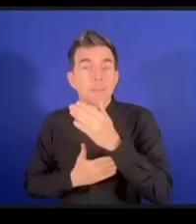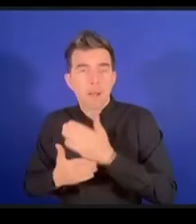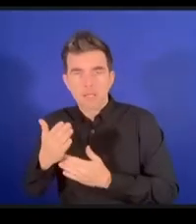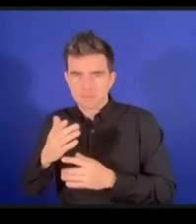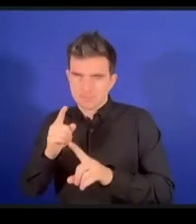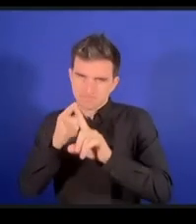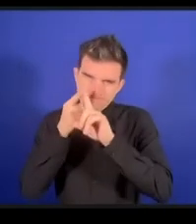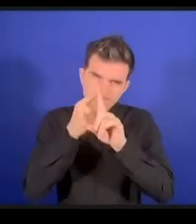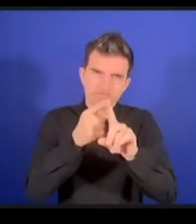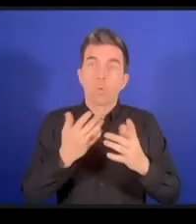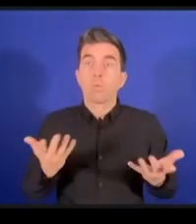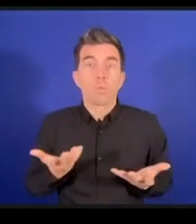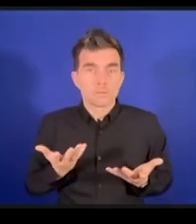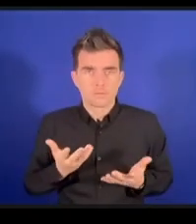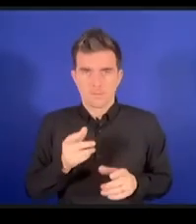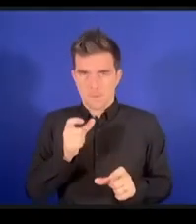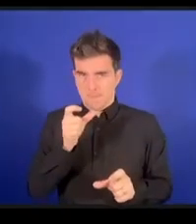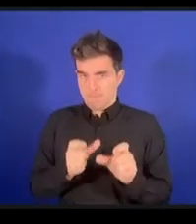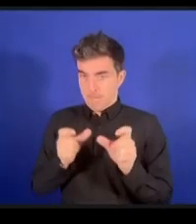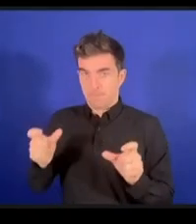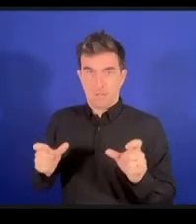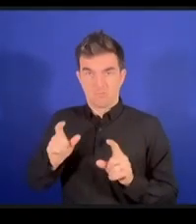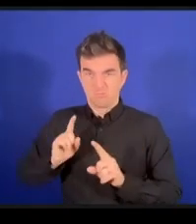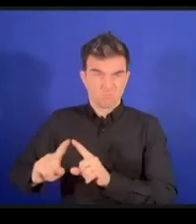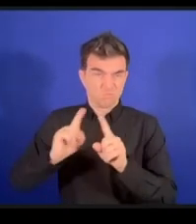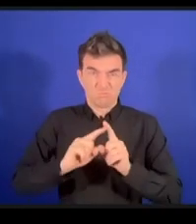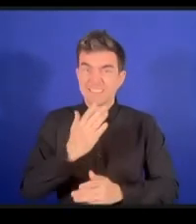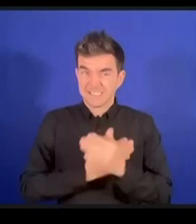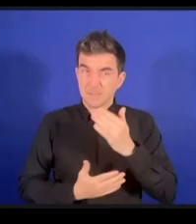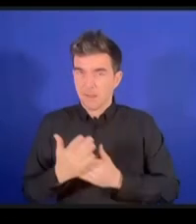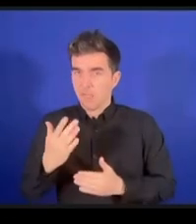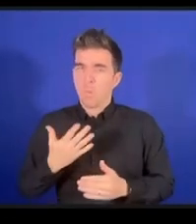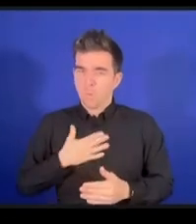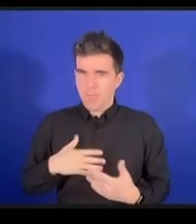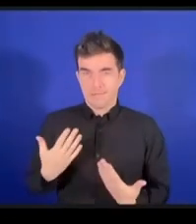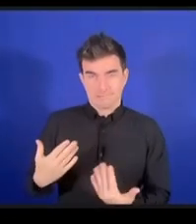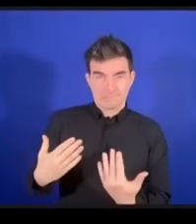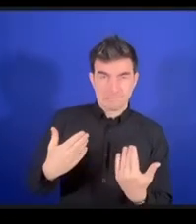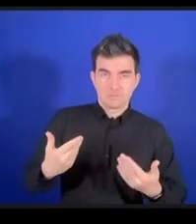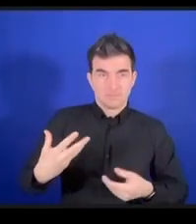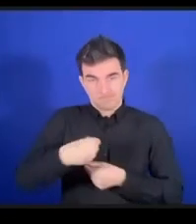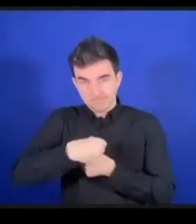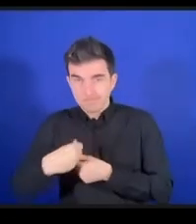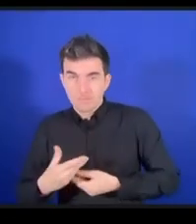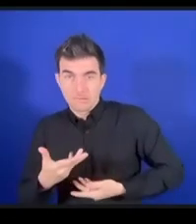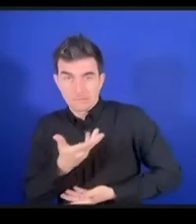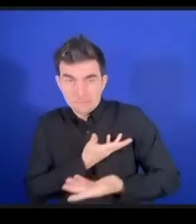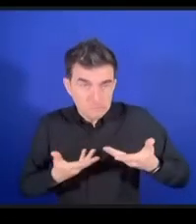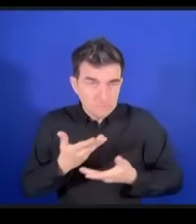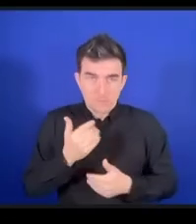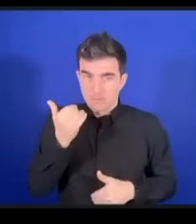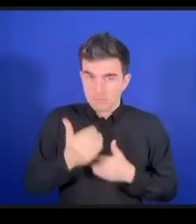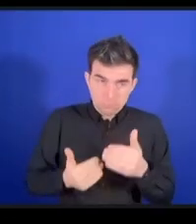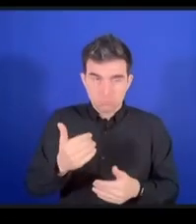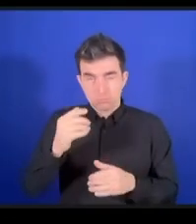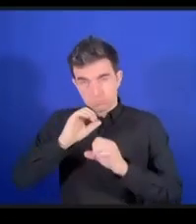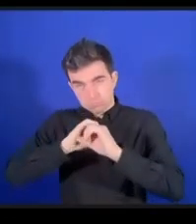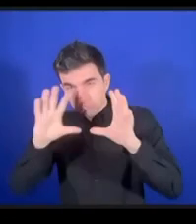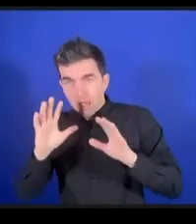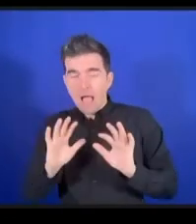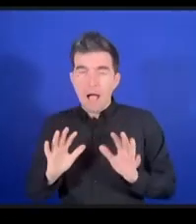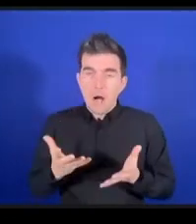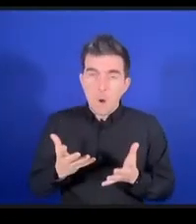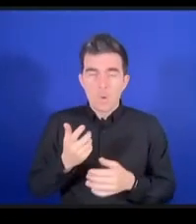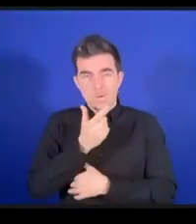加させるということです取り込むということですそれによってこういったディスカッションを実際障害を持った方々が